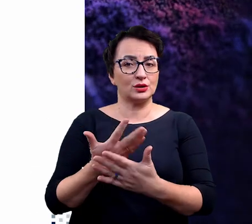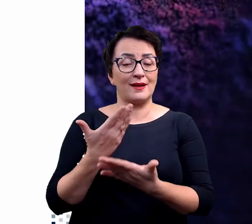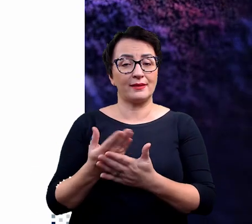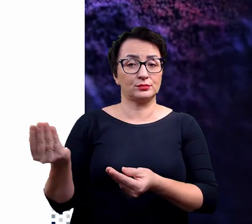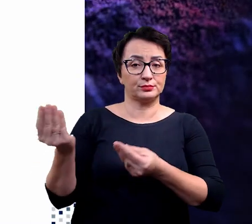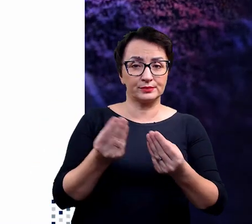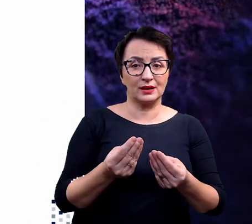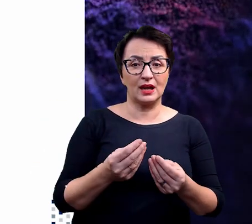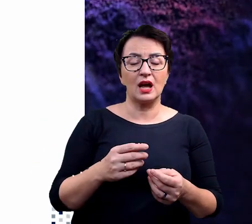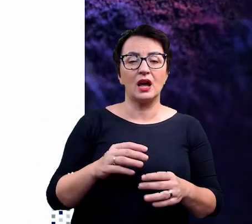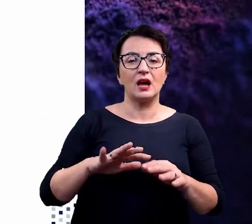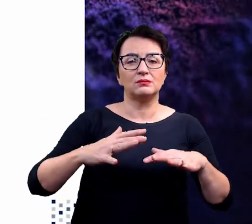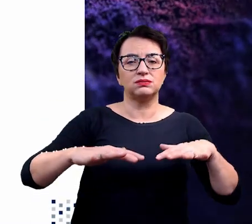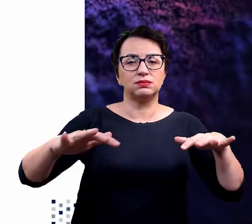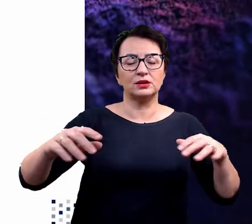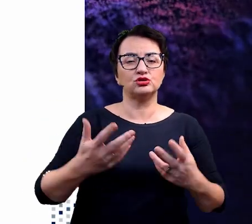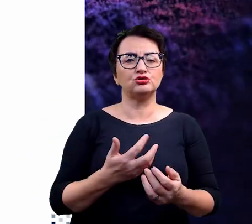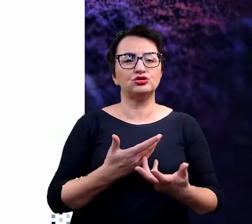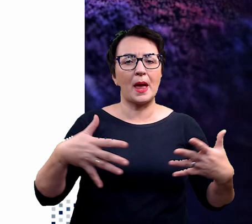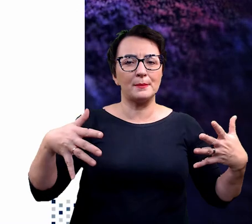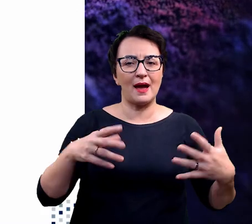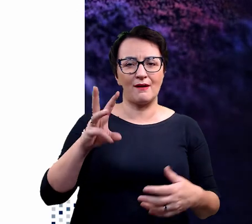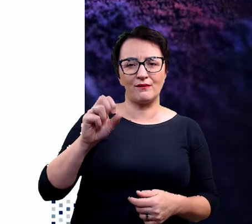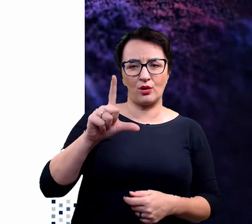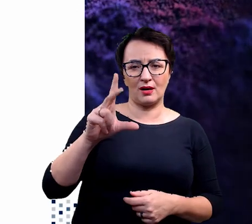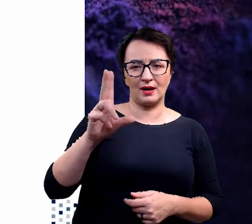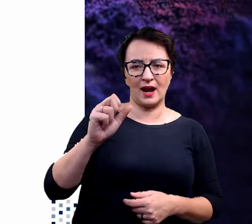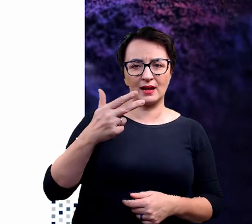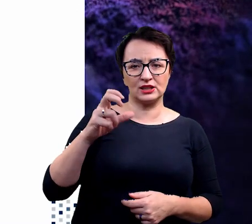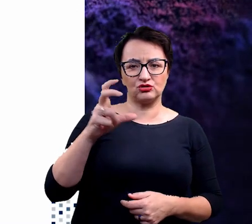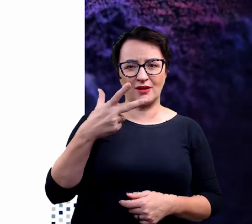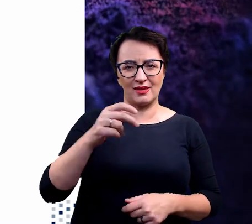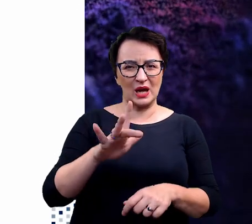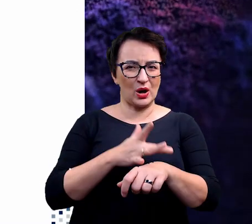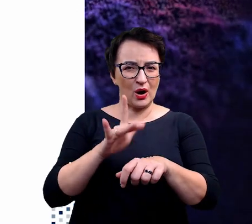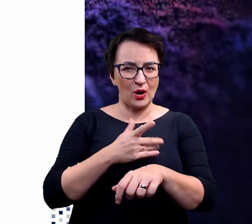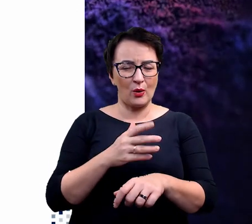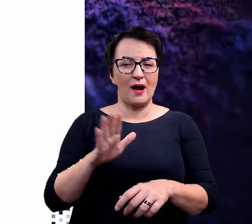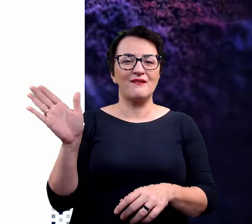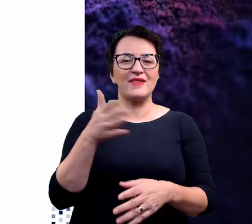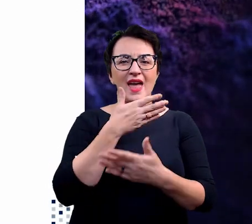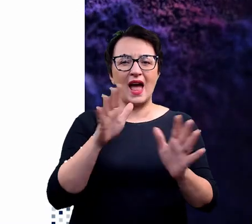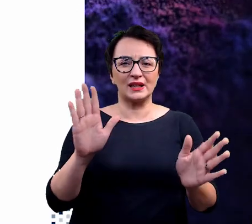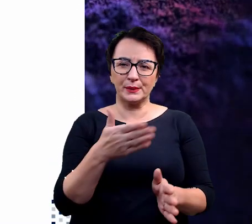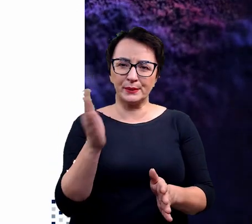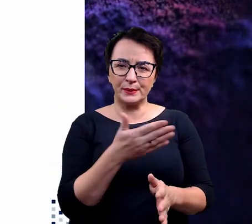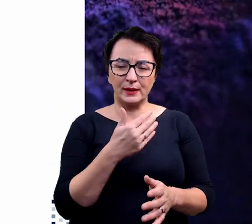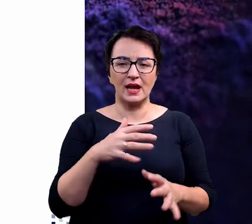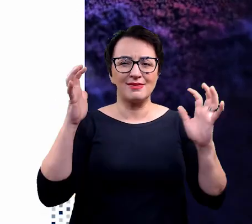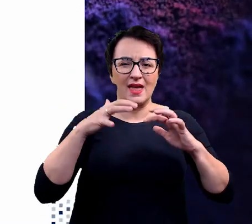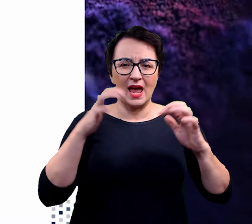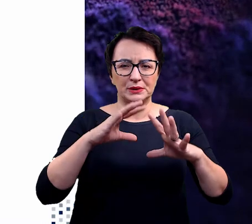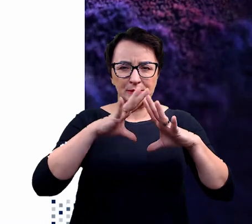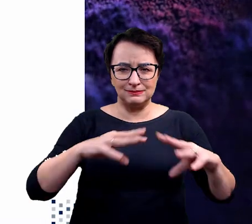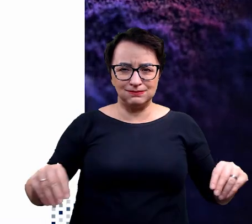Odsłoniła się goła, lekka, wulkaniczna gleba, która zaczęła być wywiewana przez wiatr, wymywana przez deszcze.